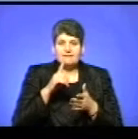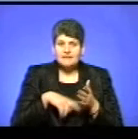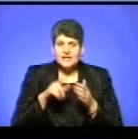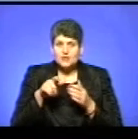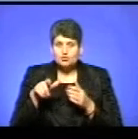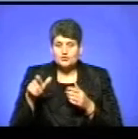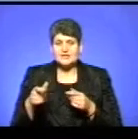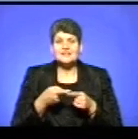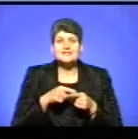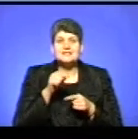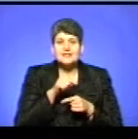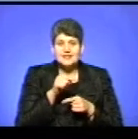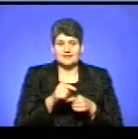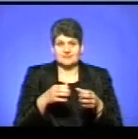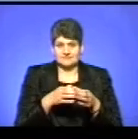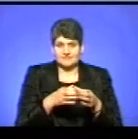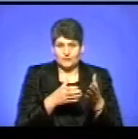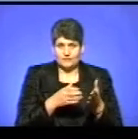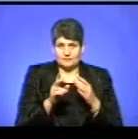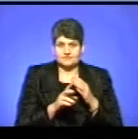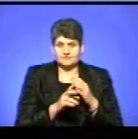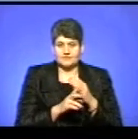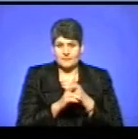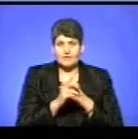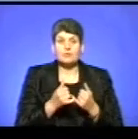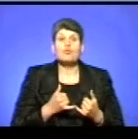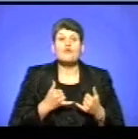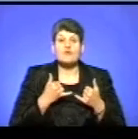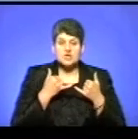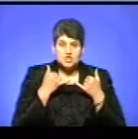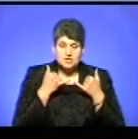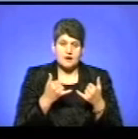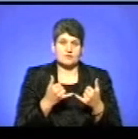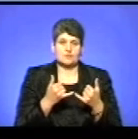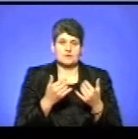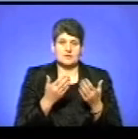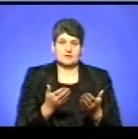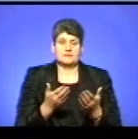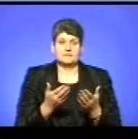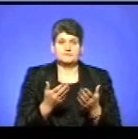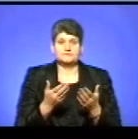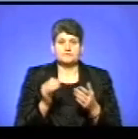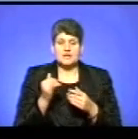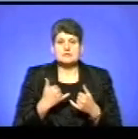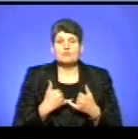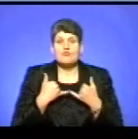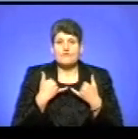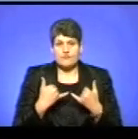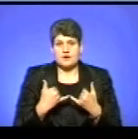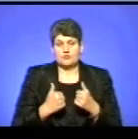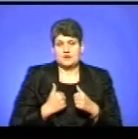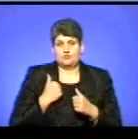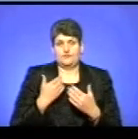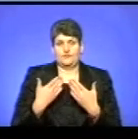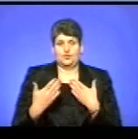цієї конфесії, вони їх поважають і з повагою і гідністю